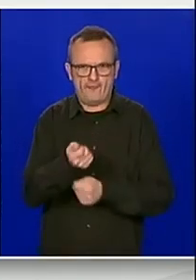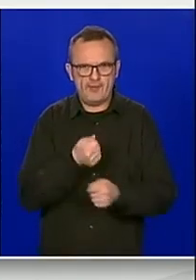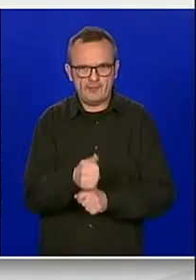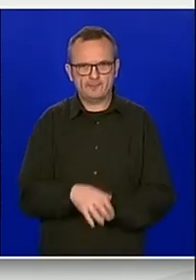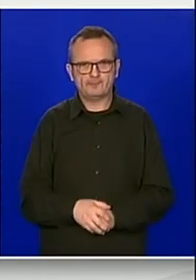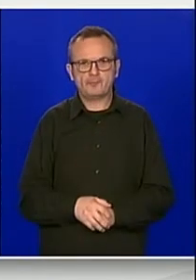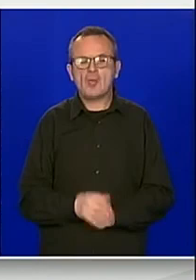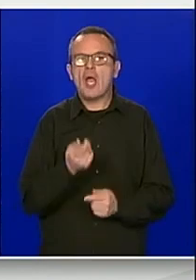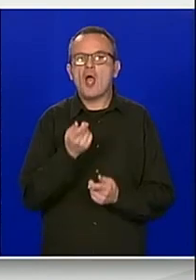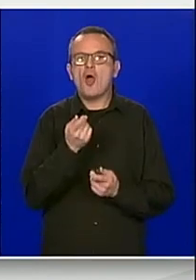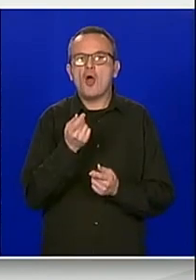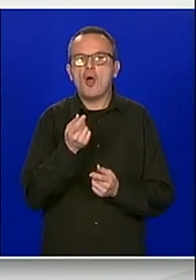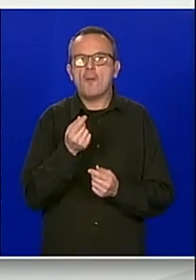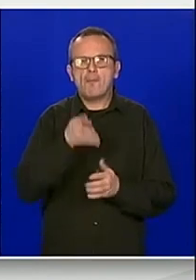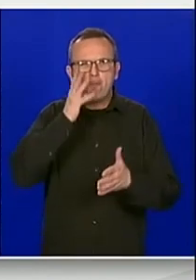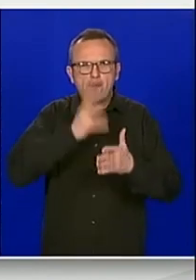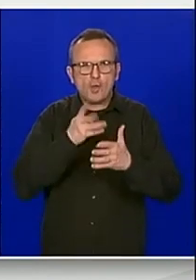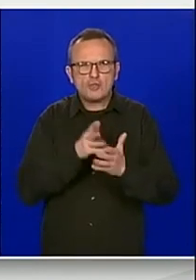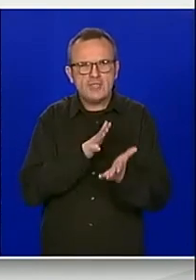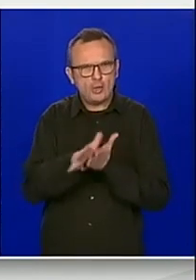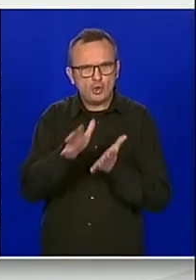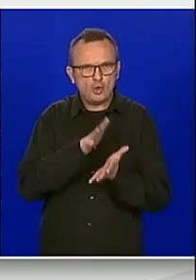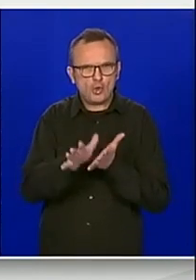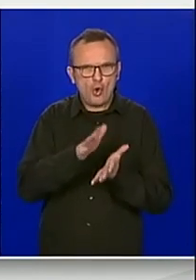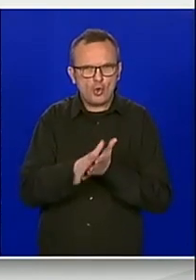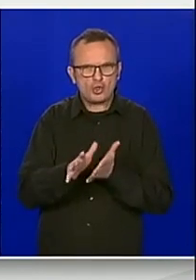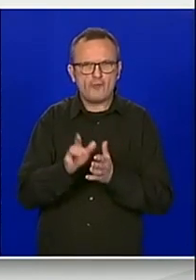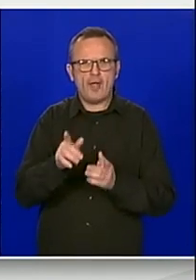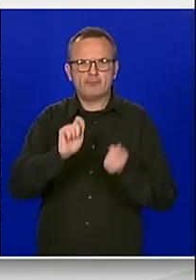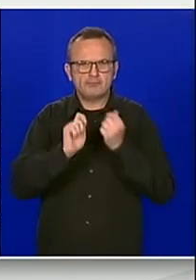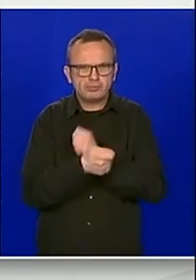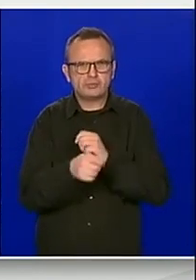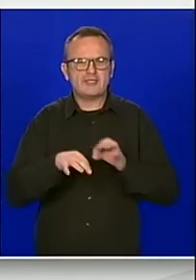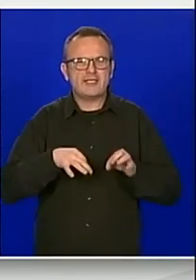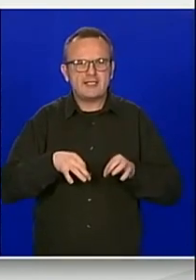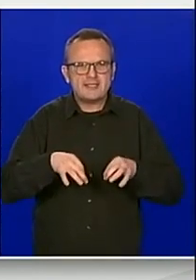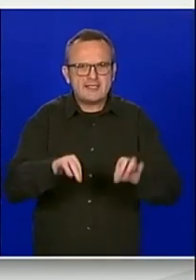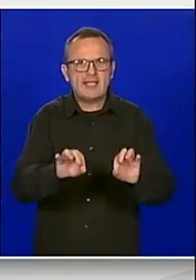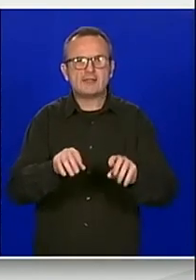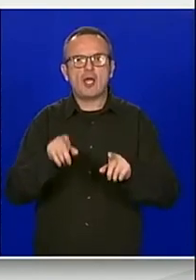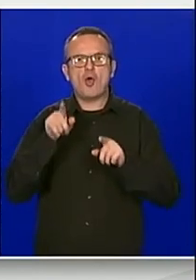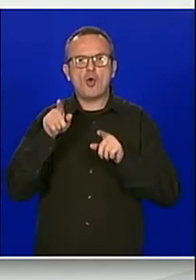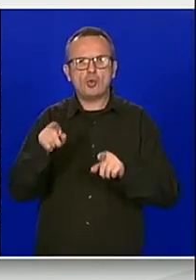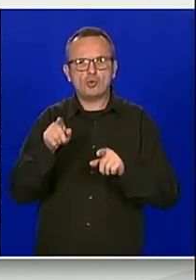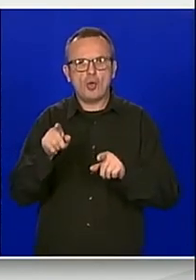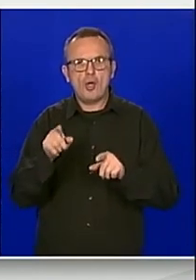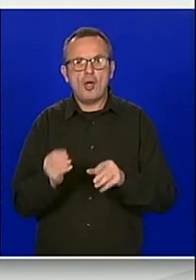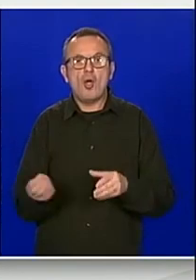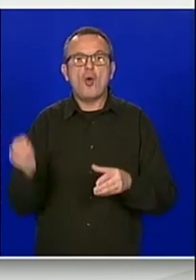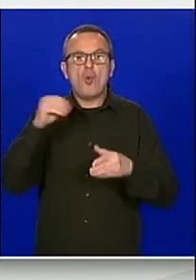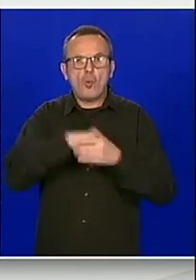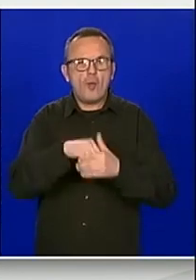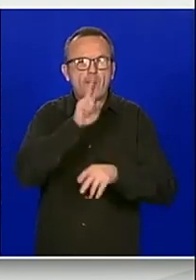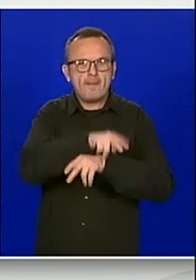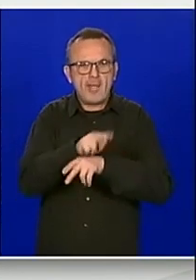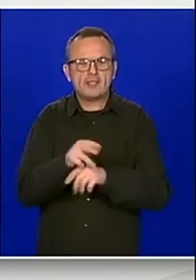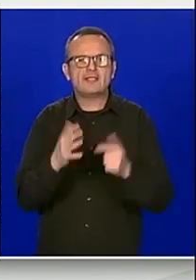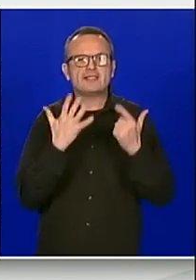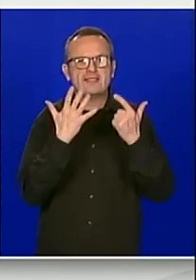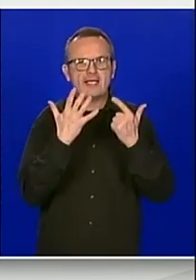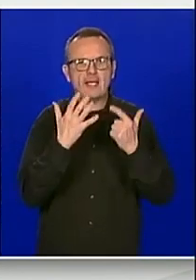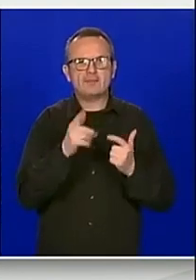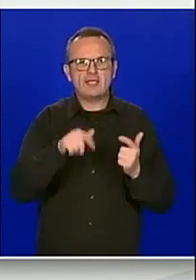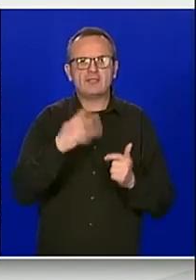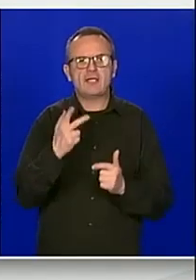procjena troškova rekonstrukcije ceste uključivo i troškove nazora iznosi 7,3